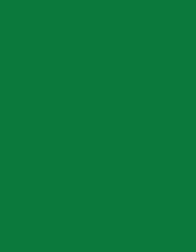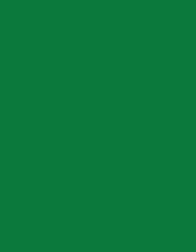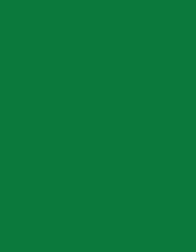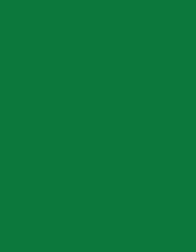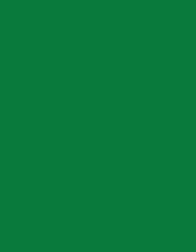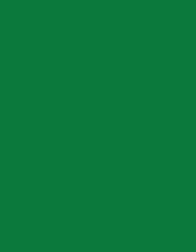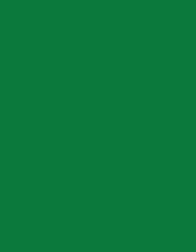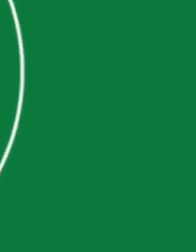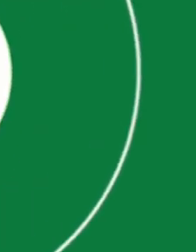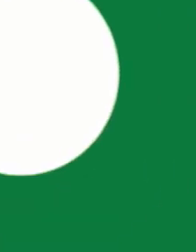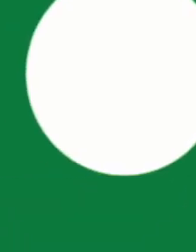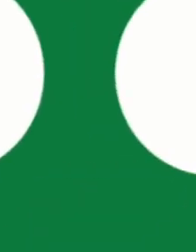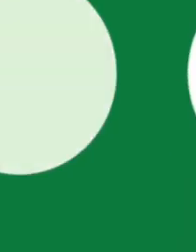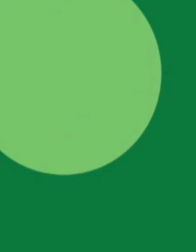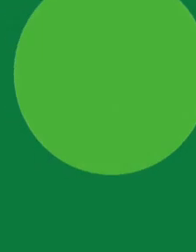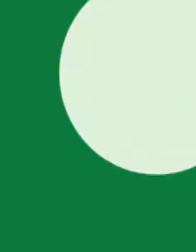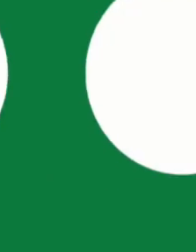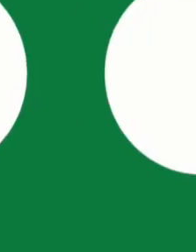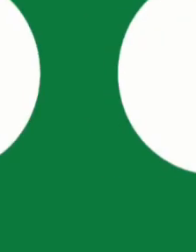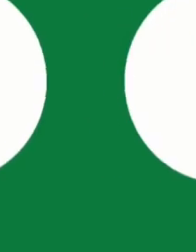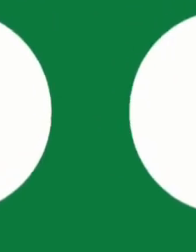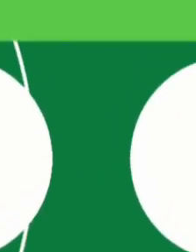Дякую. Дякую. Дякую. Дякую.